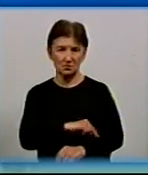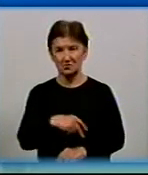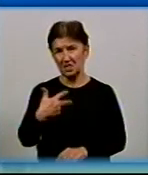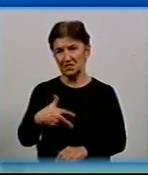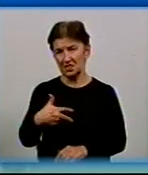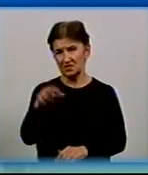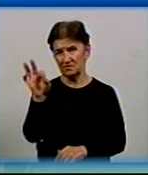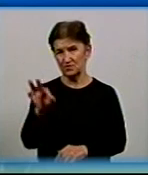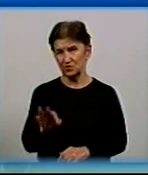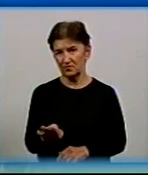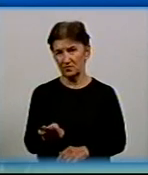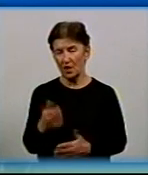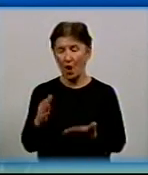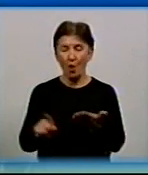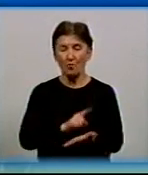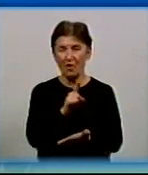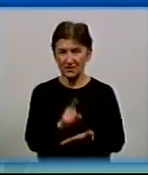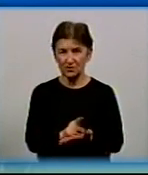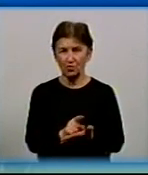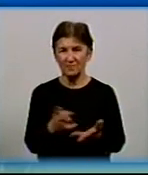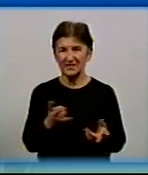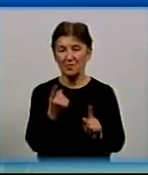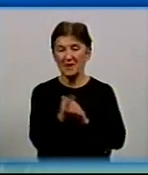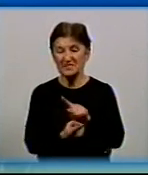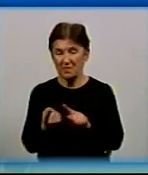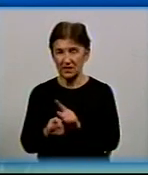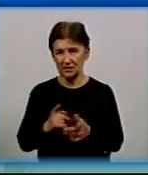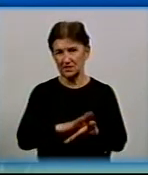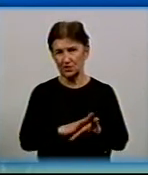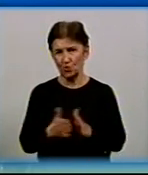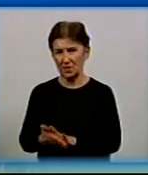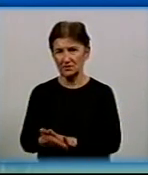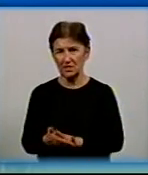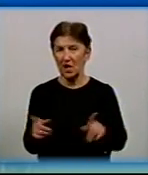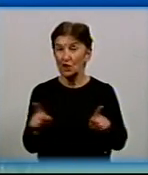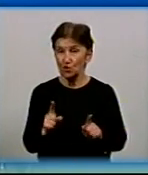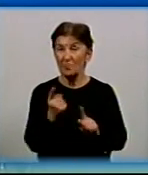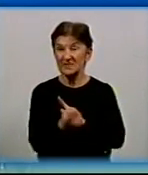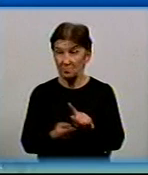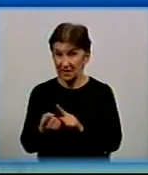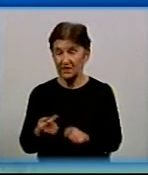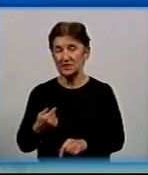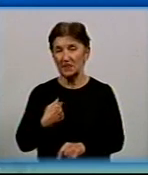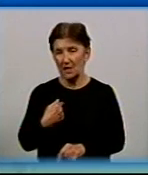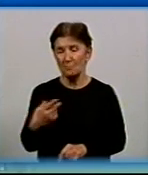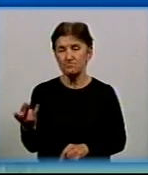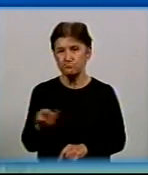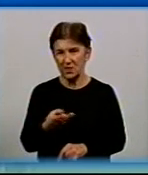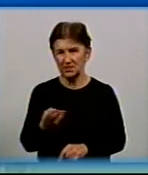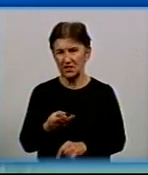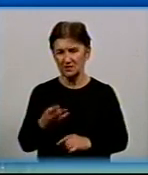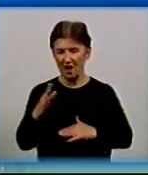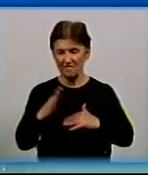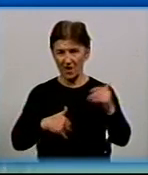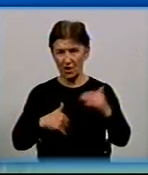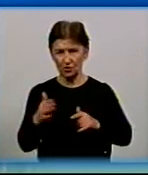відсотків, то обов'язково потрібно змінити ситуацію. І для того, щоб її змінити, нам потрібно фахово пройти